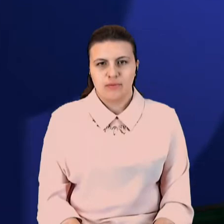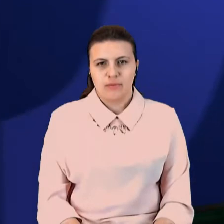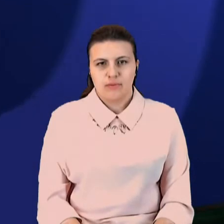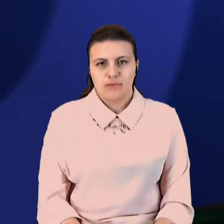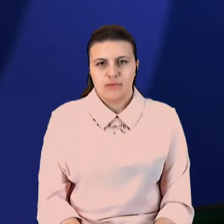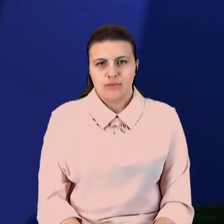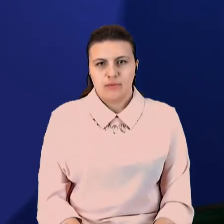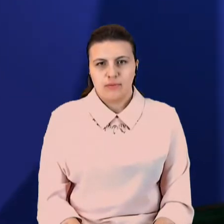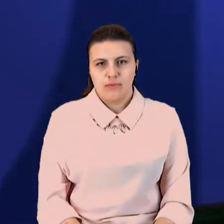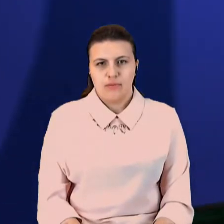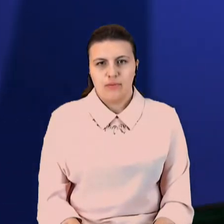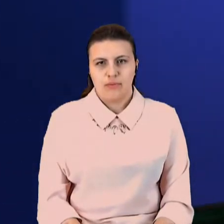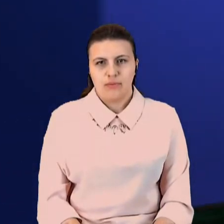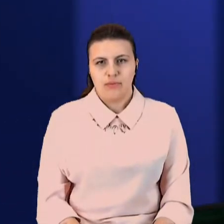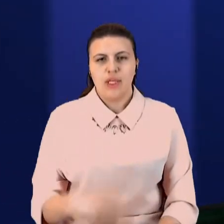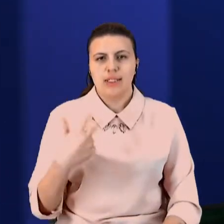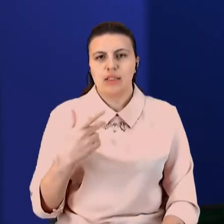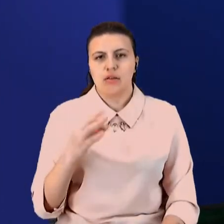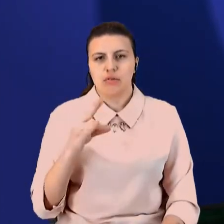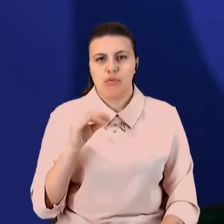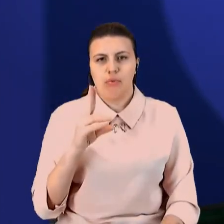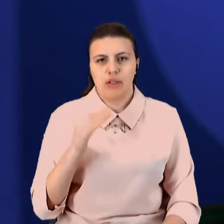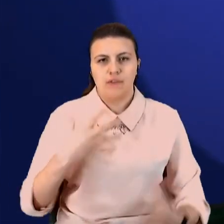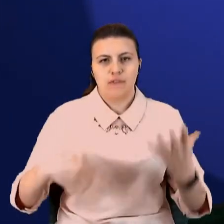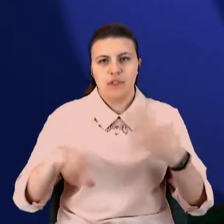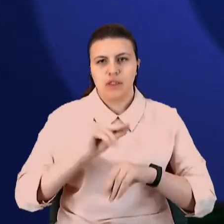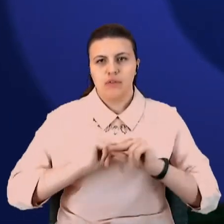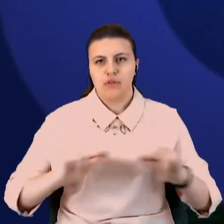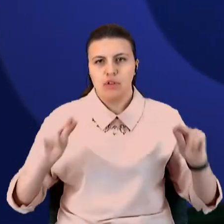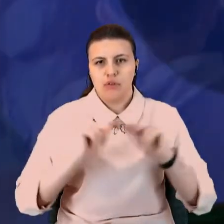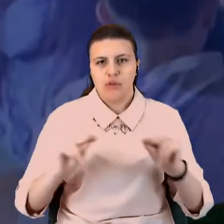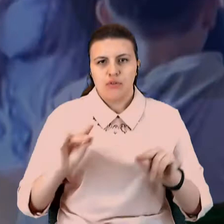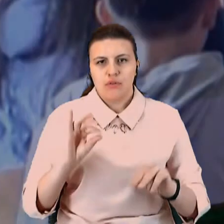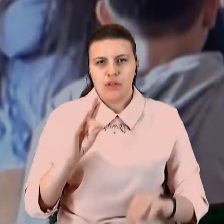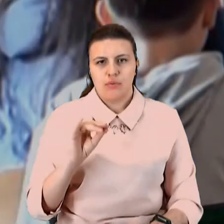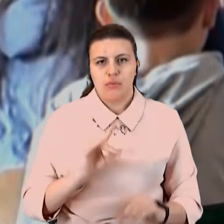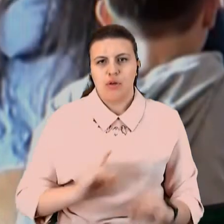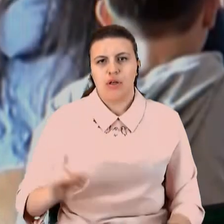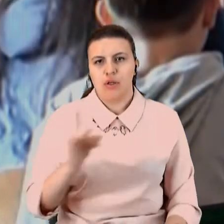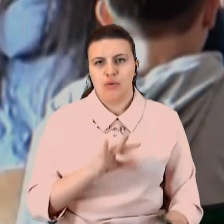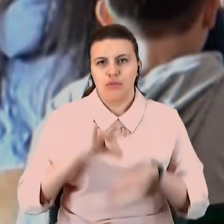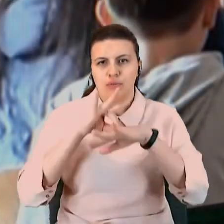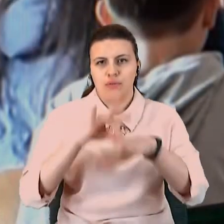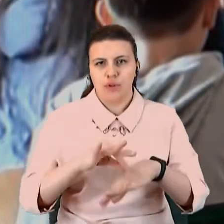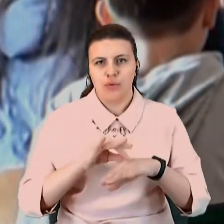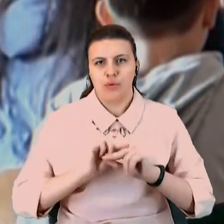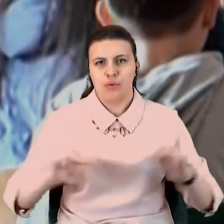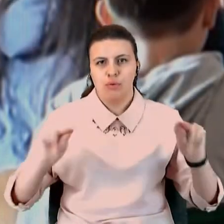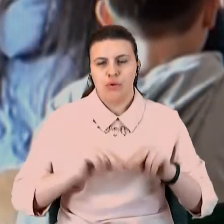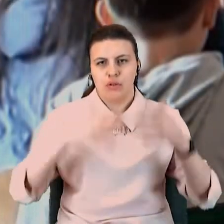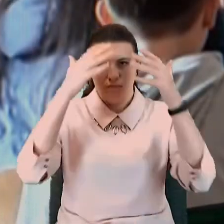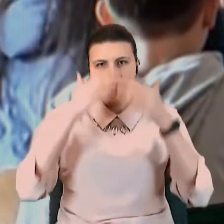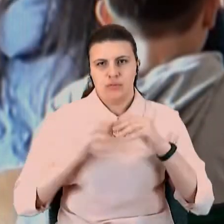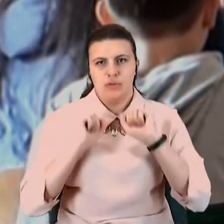З 30 листопада всі вчителі у Сватівському районі ведуть уроки, одягаючи захисні екрани. Їх